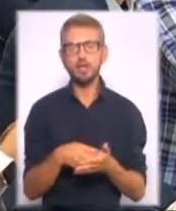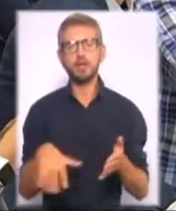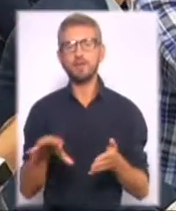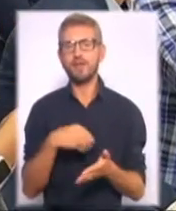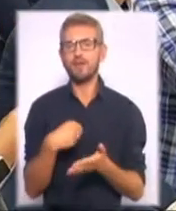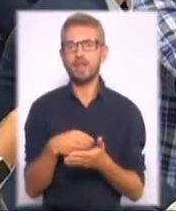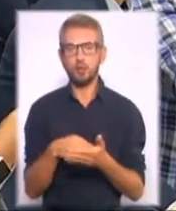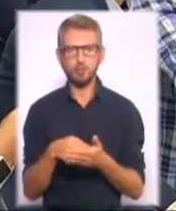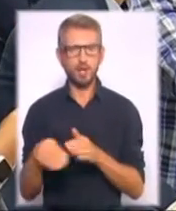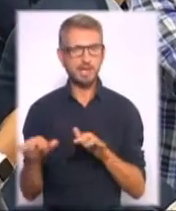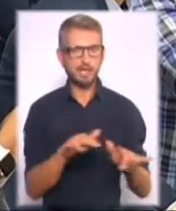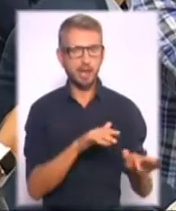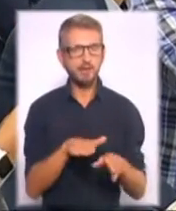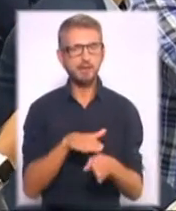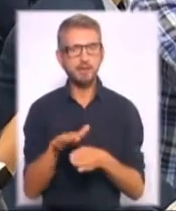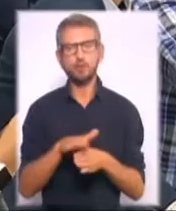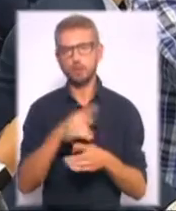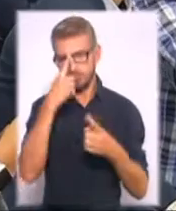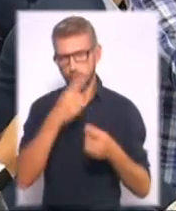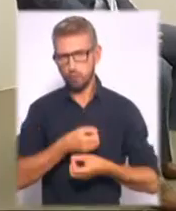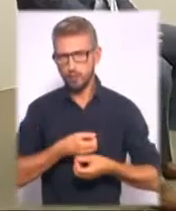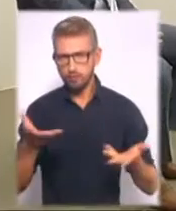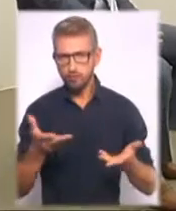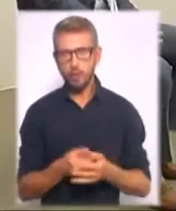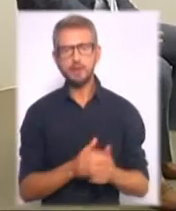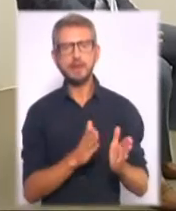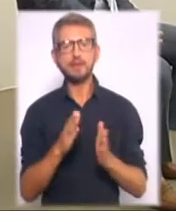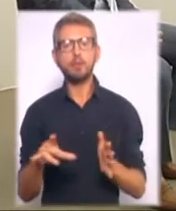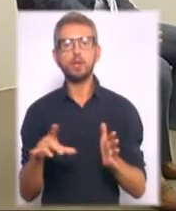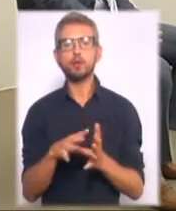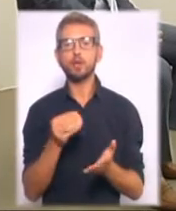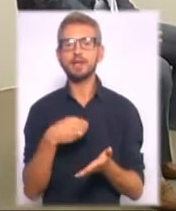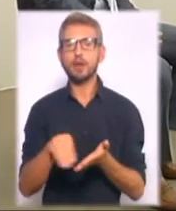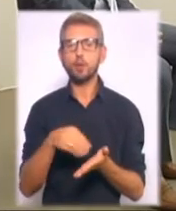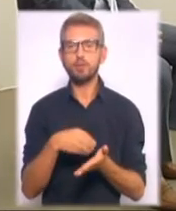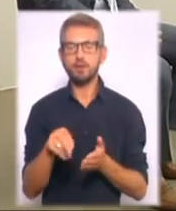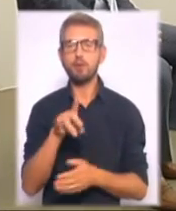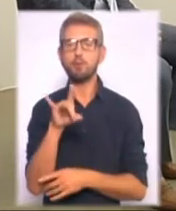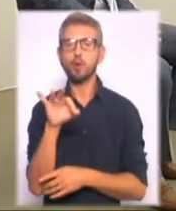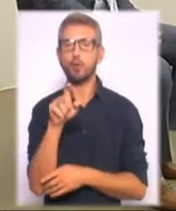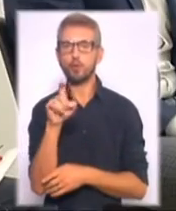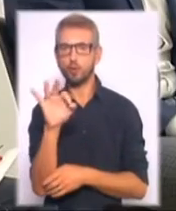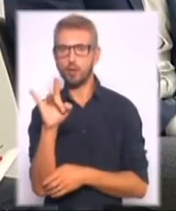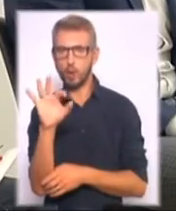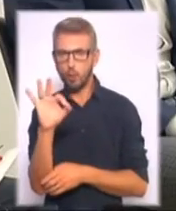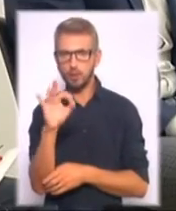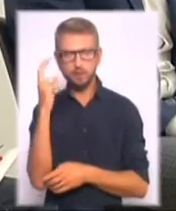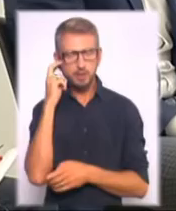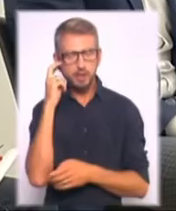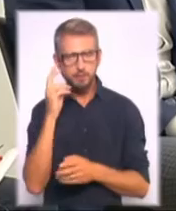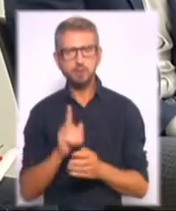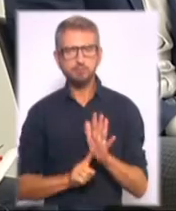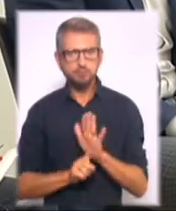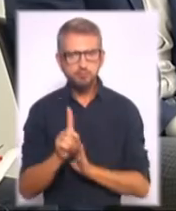структурна діяльність здійснюється публічно. Нагадаю, систему електронних закупівель «Прозоро» у столиці запровадили майже два роки тому.